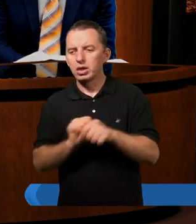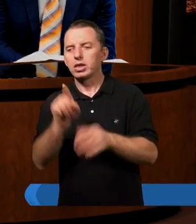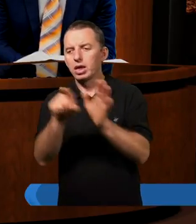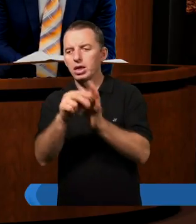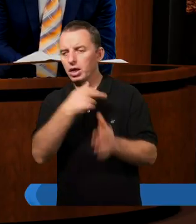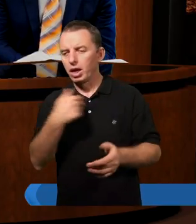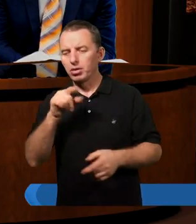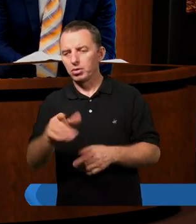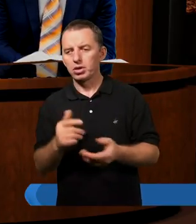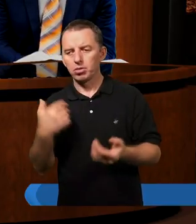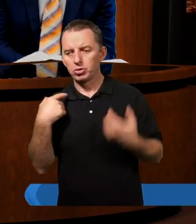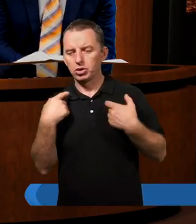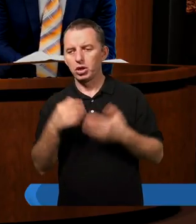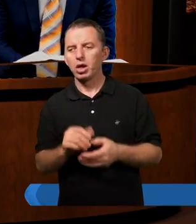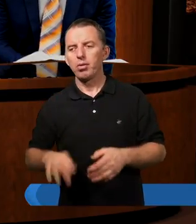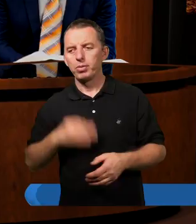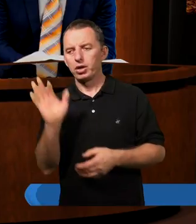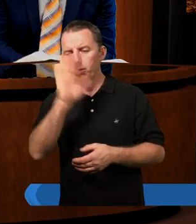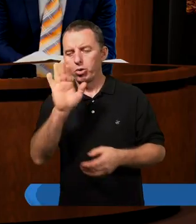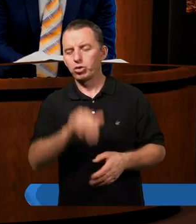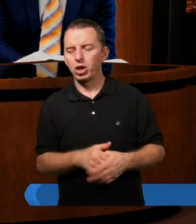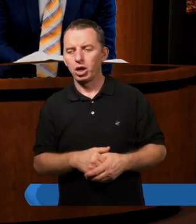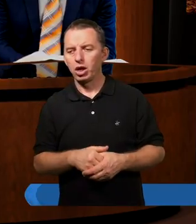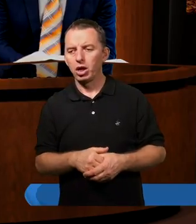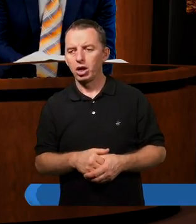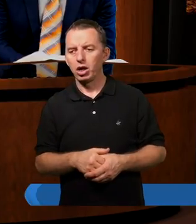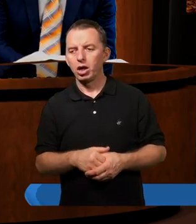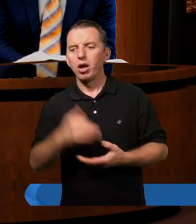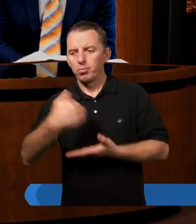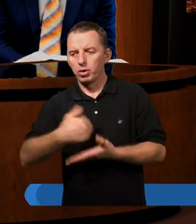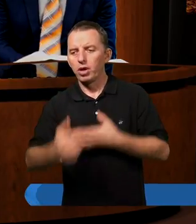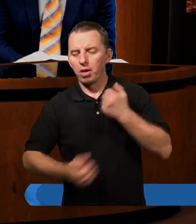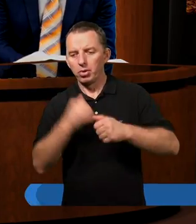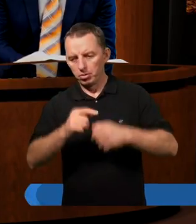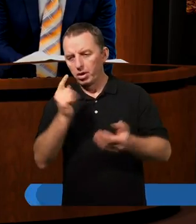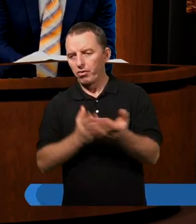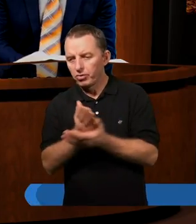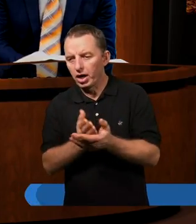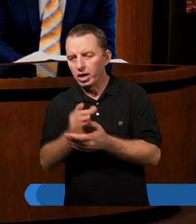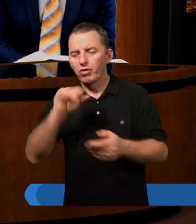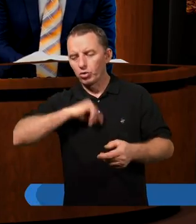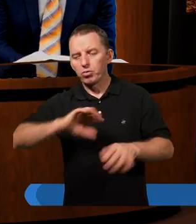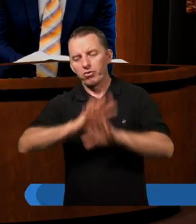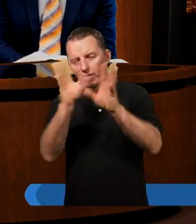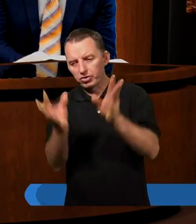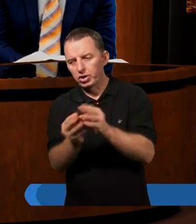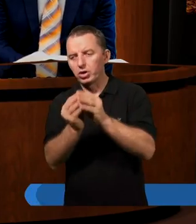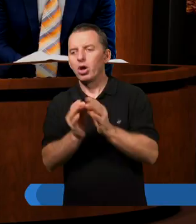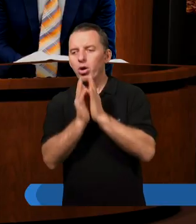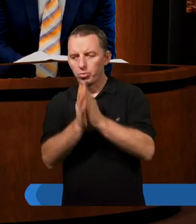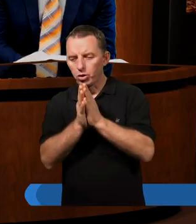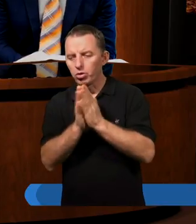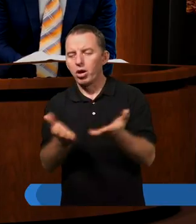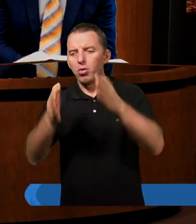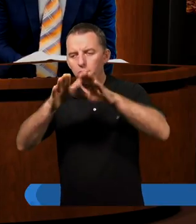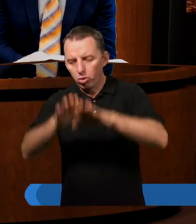właśnie też przez ten list. Panie Boże, daj, abyśmy mogli być wierni Tobie we wszystkim. Proszę, abyś